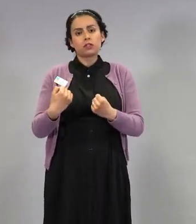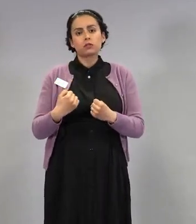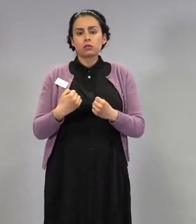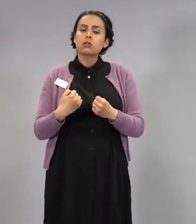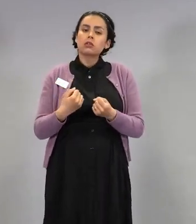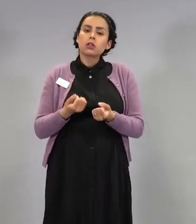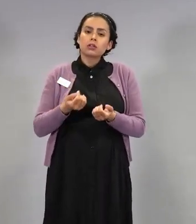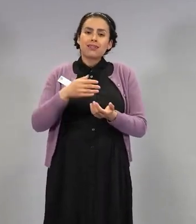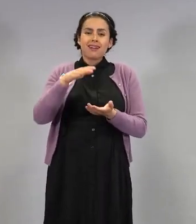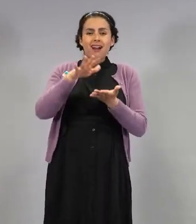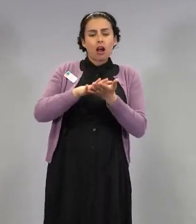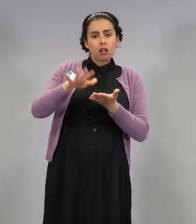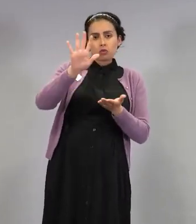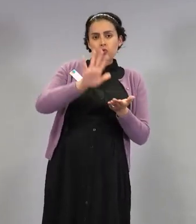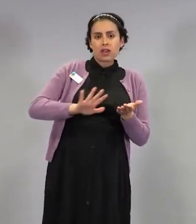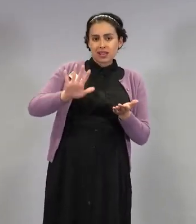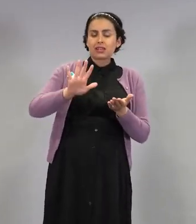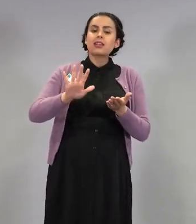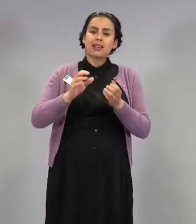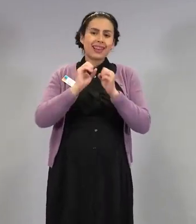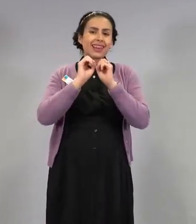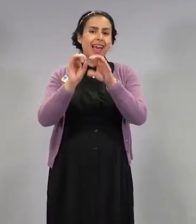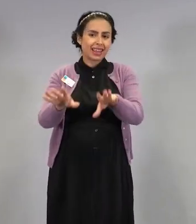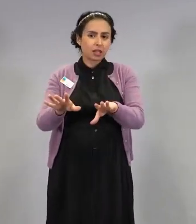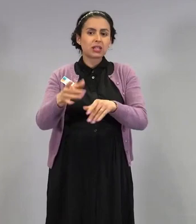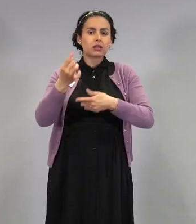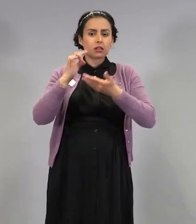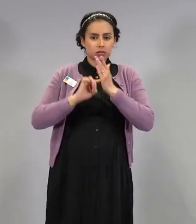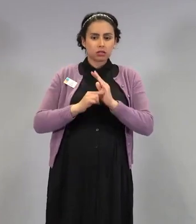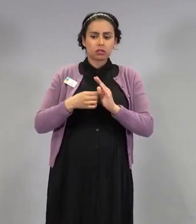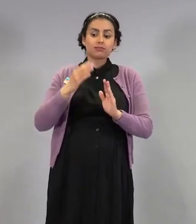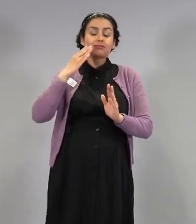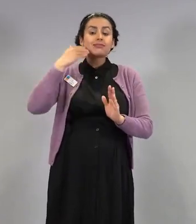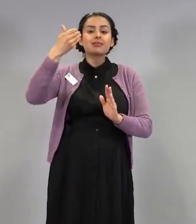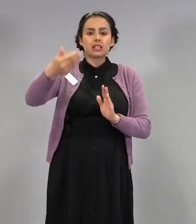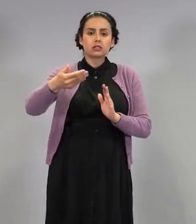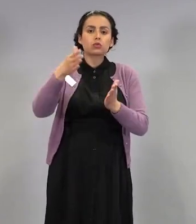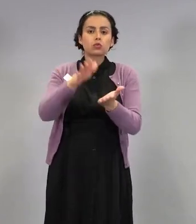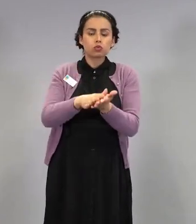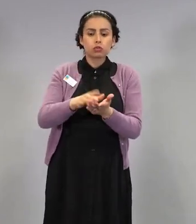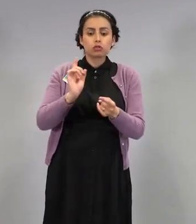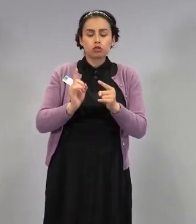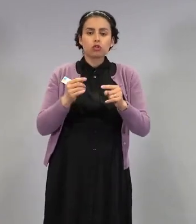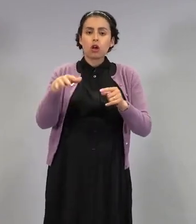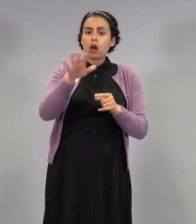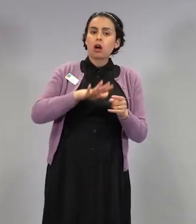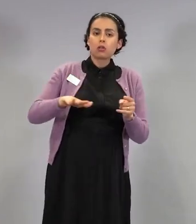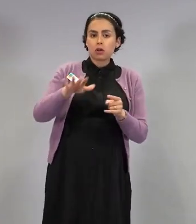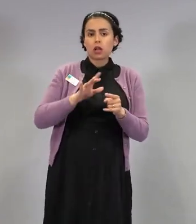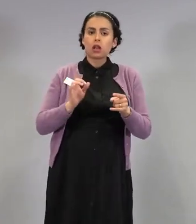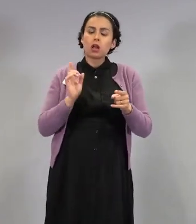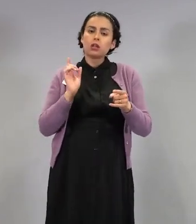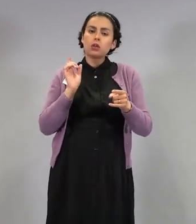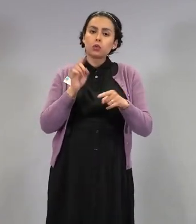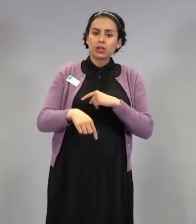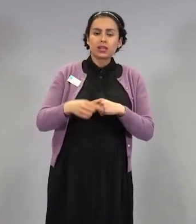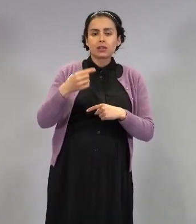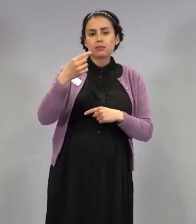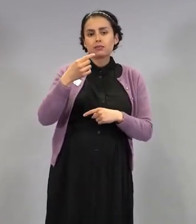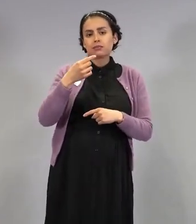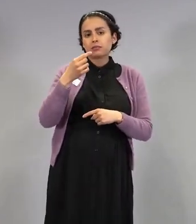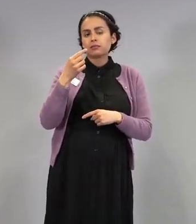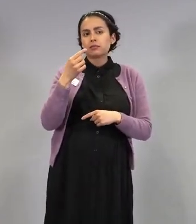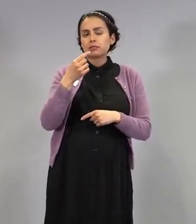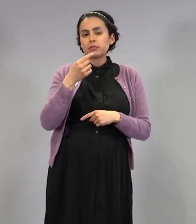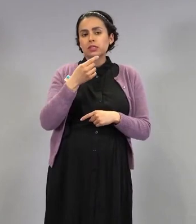ensi kuusta lähtien. Jos alueella on yli 100 per 100 000 koronan